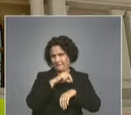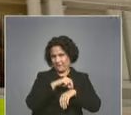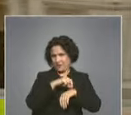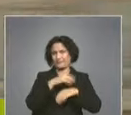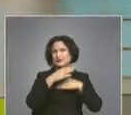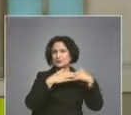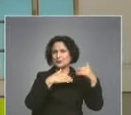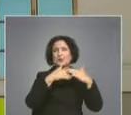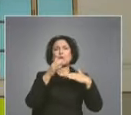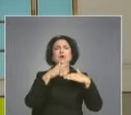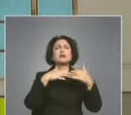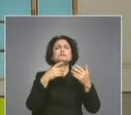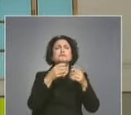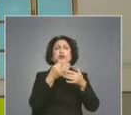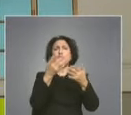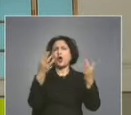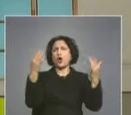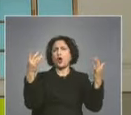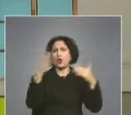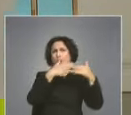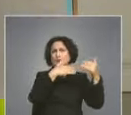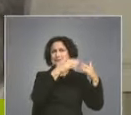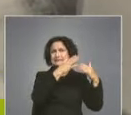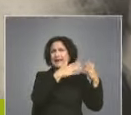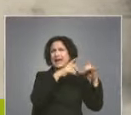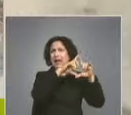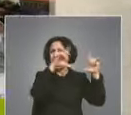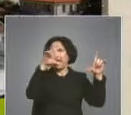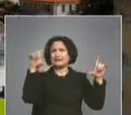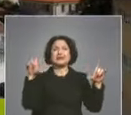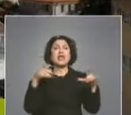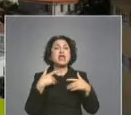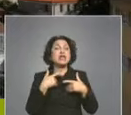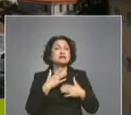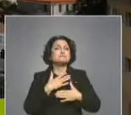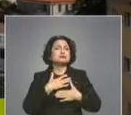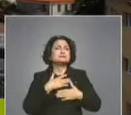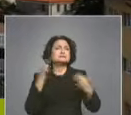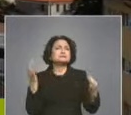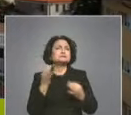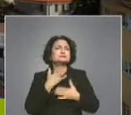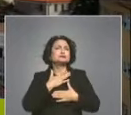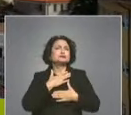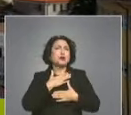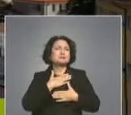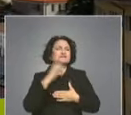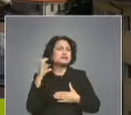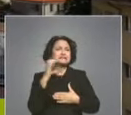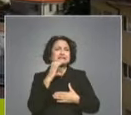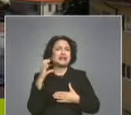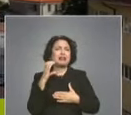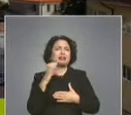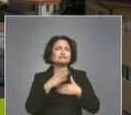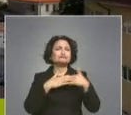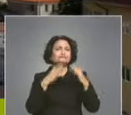емблематични сгради, а в църковната архитектура оформя собствен стил. Храмовото строителство е особено важно за